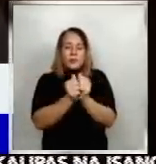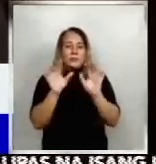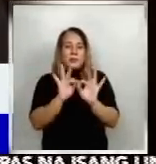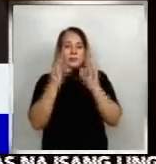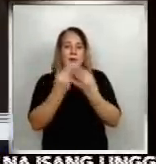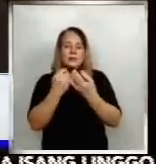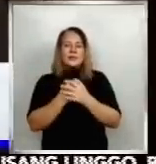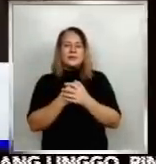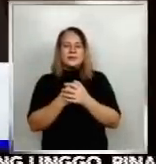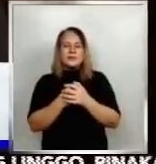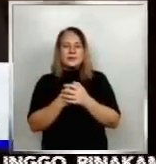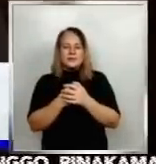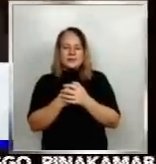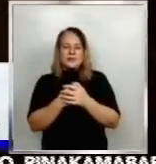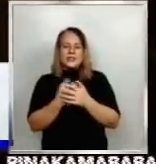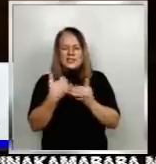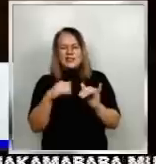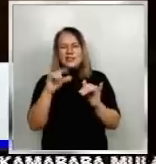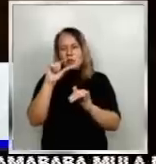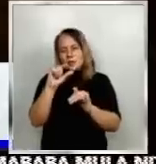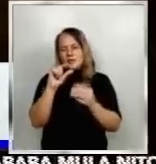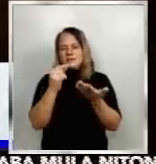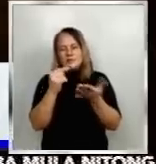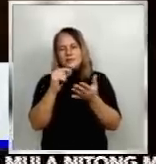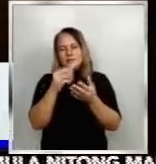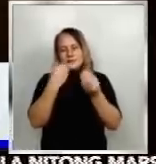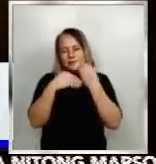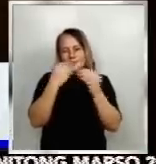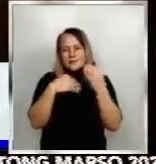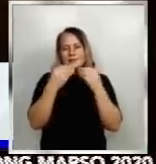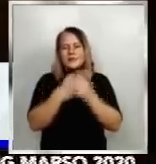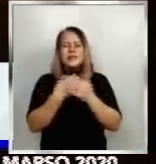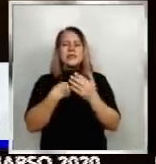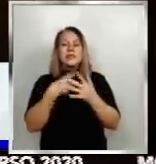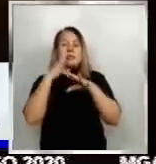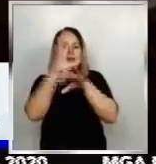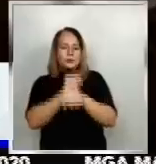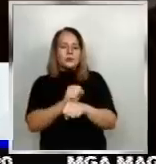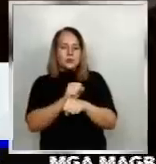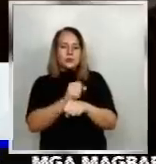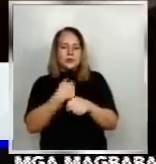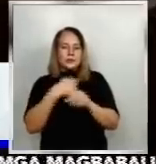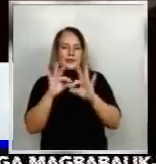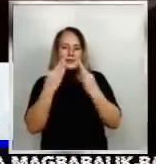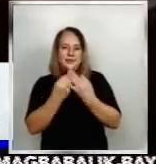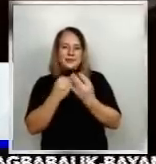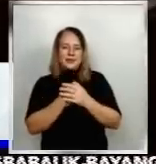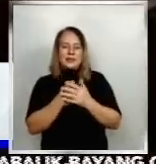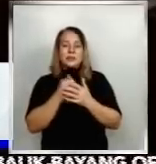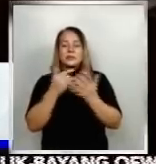konting salo-salo. Yun ang parang naging tradisyon namin ng pamilya. Hindi natin